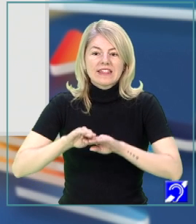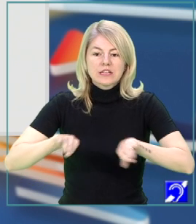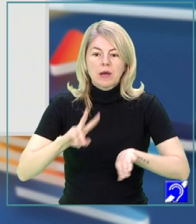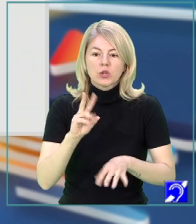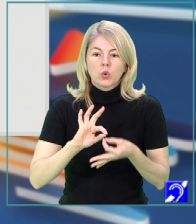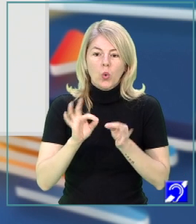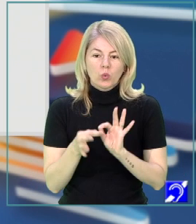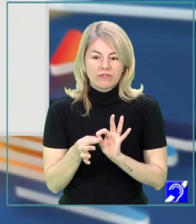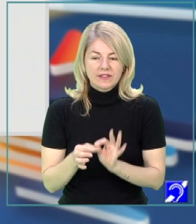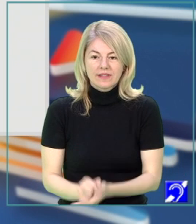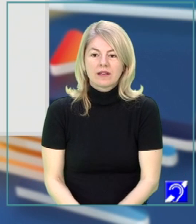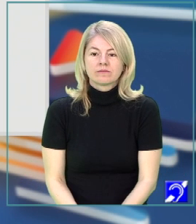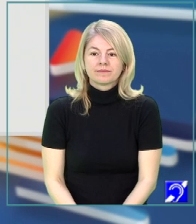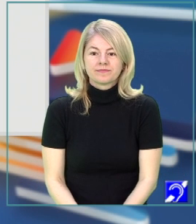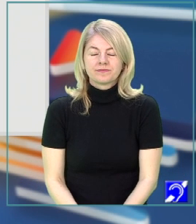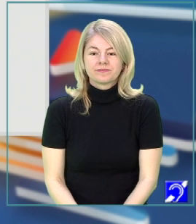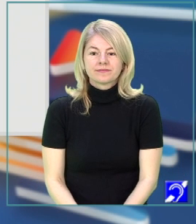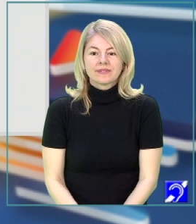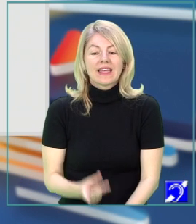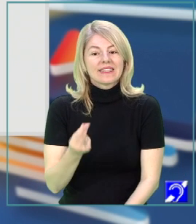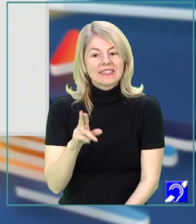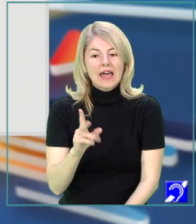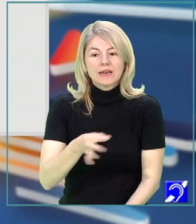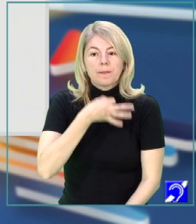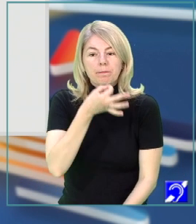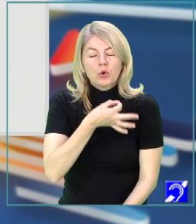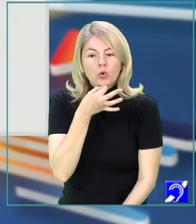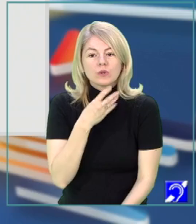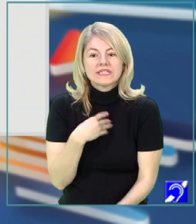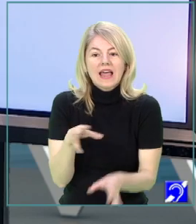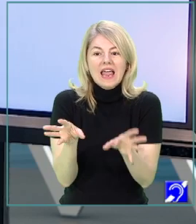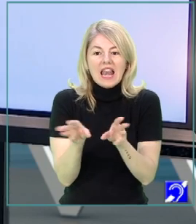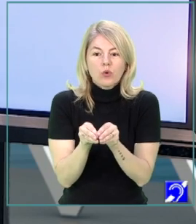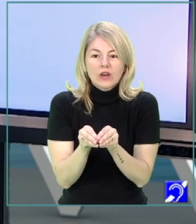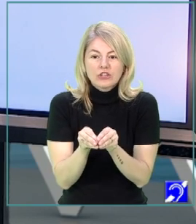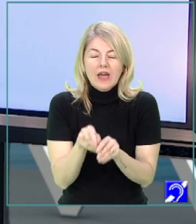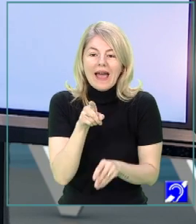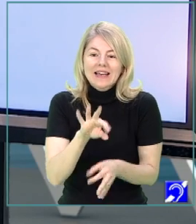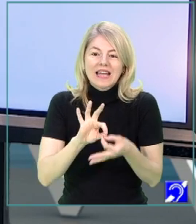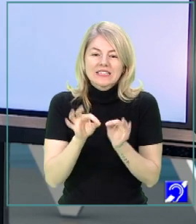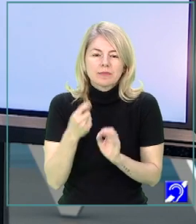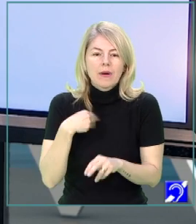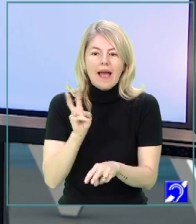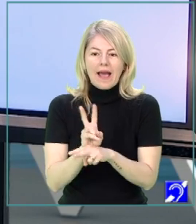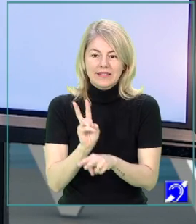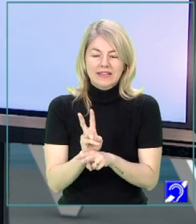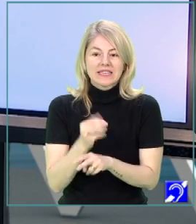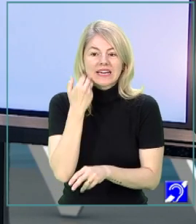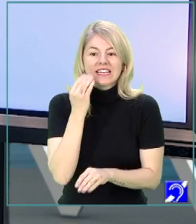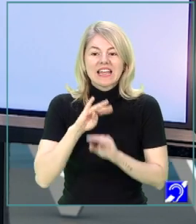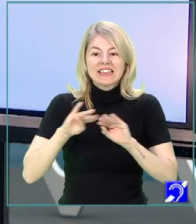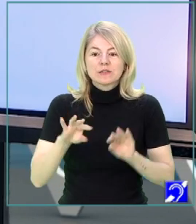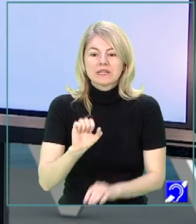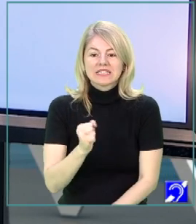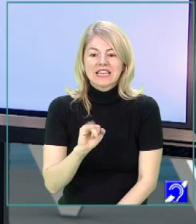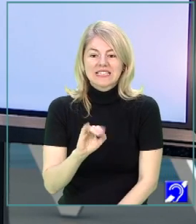cuvinte, deci graficile desparte, însă în pronunție le unește. Asta înseamnă că trebuie să fiți foarte atenți când despărțiți în